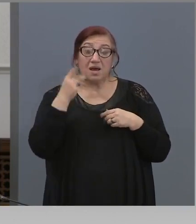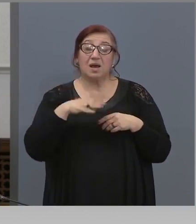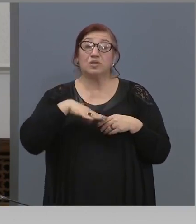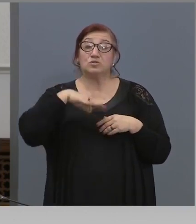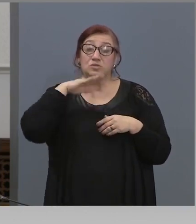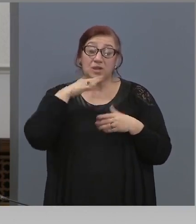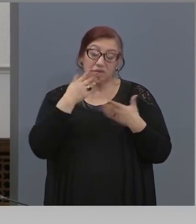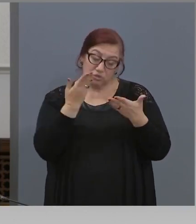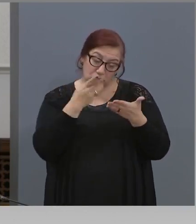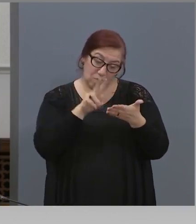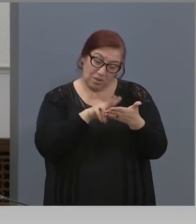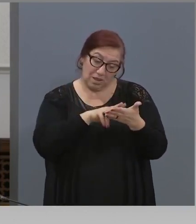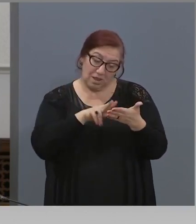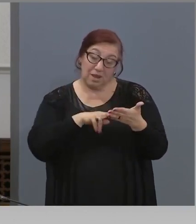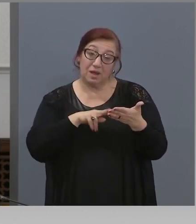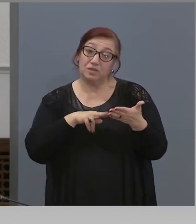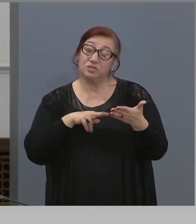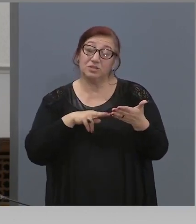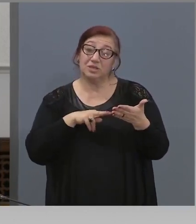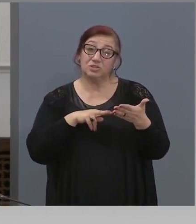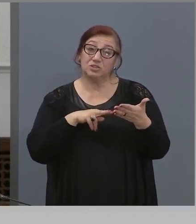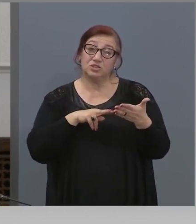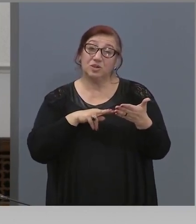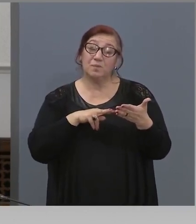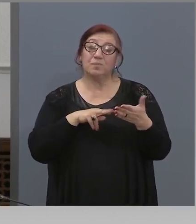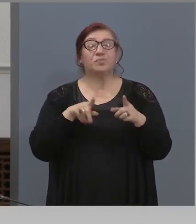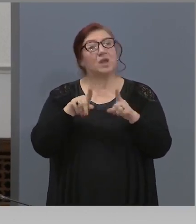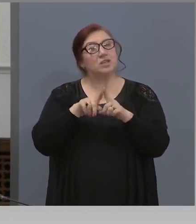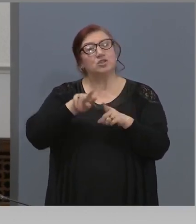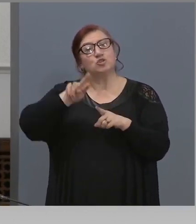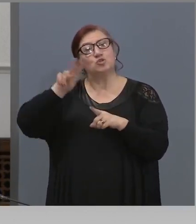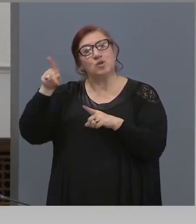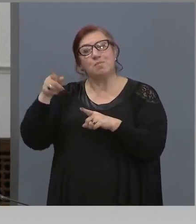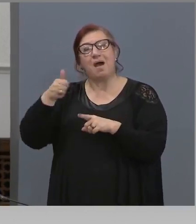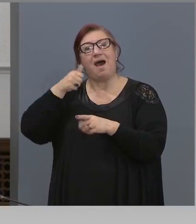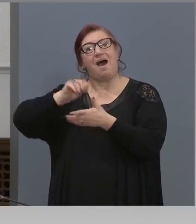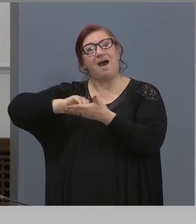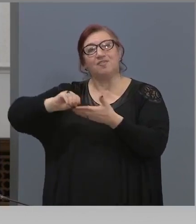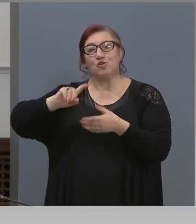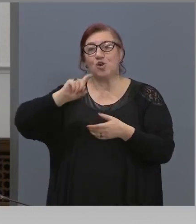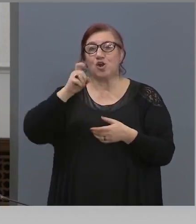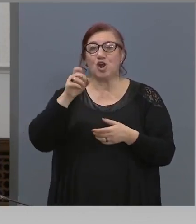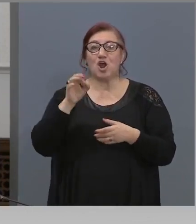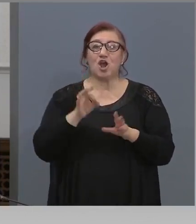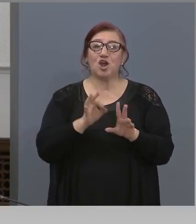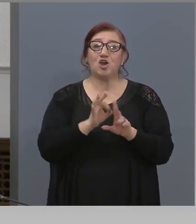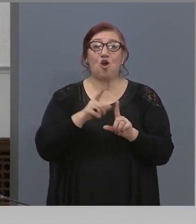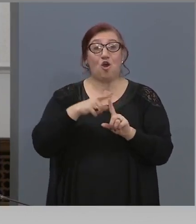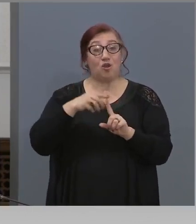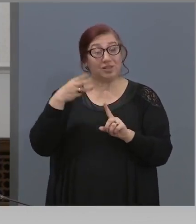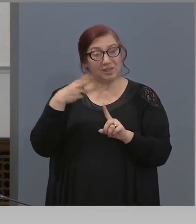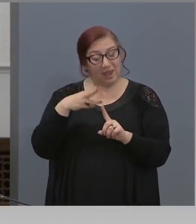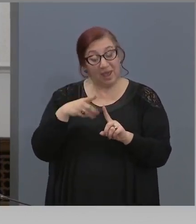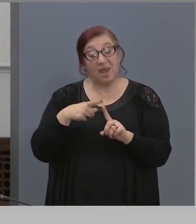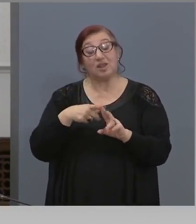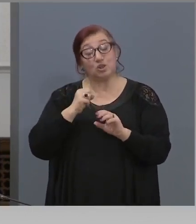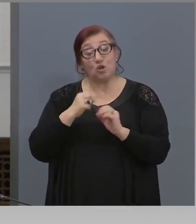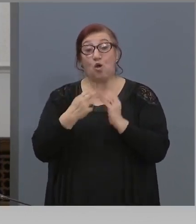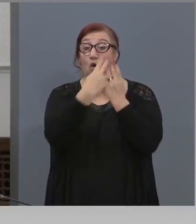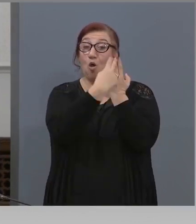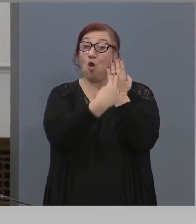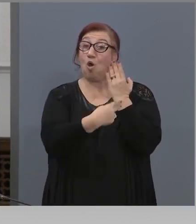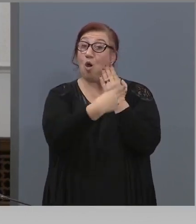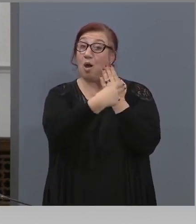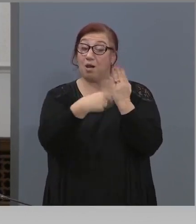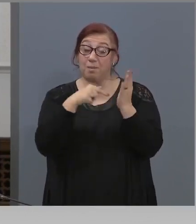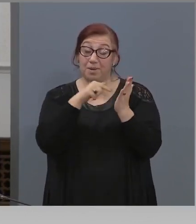с... И от Гёте има какво да се поучиш, но и от Библията има какво да се поучиш.